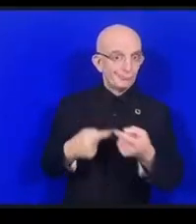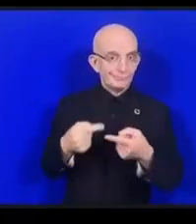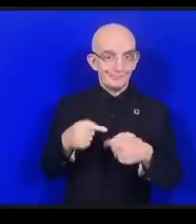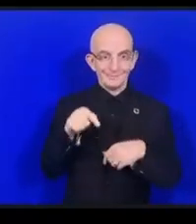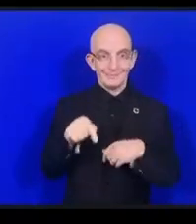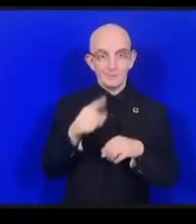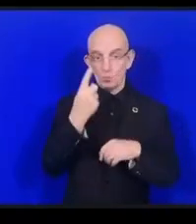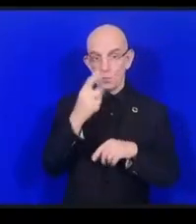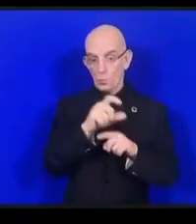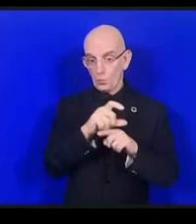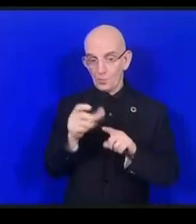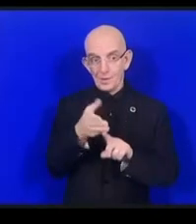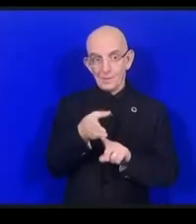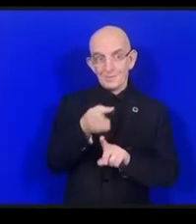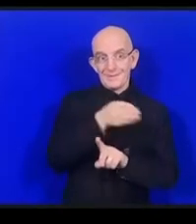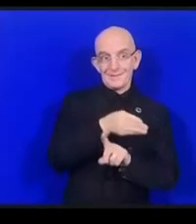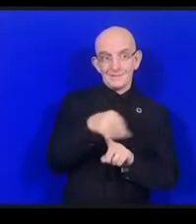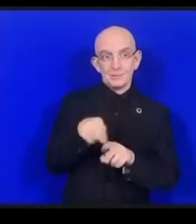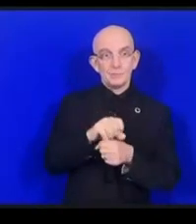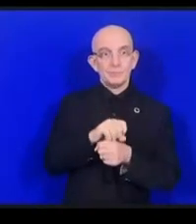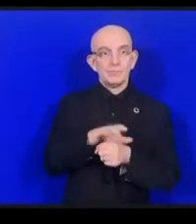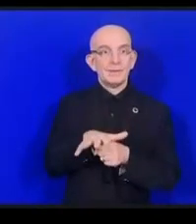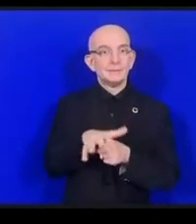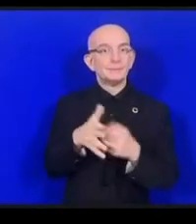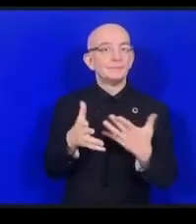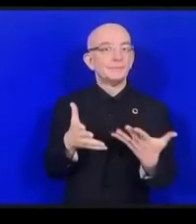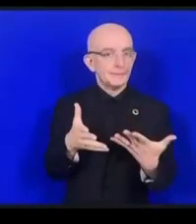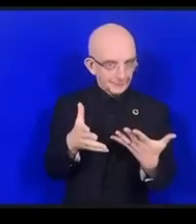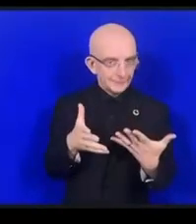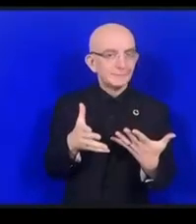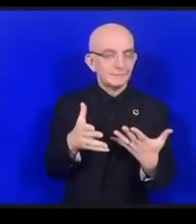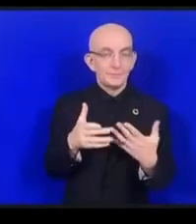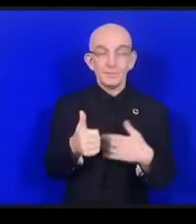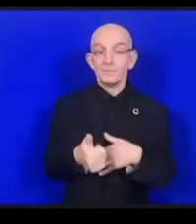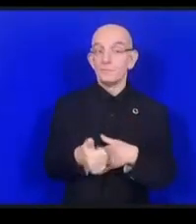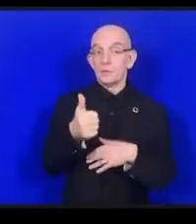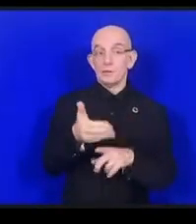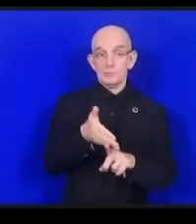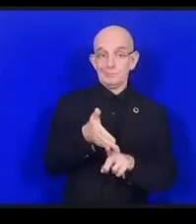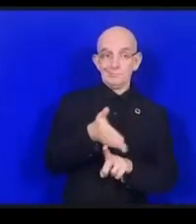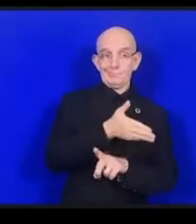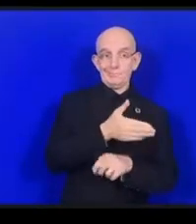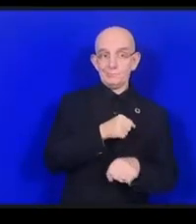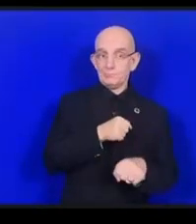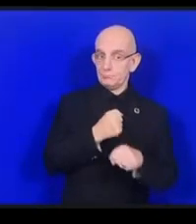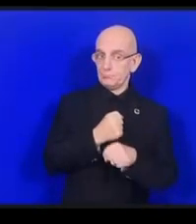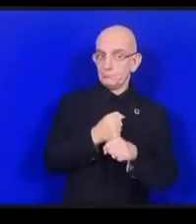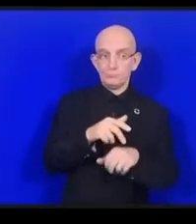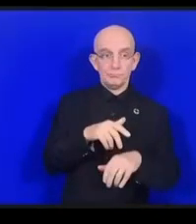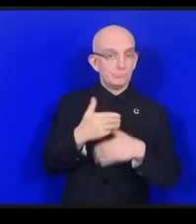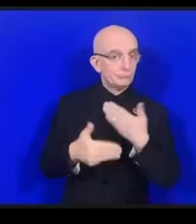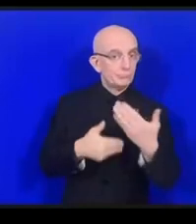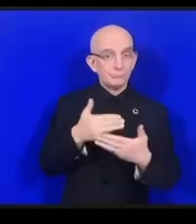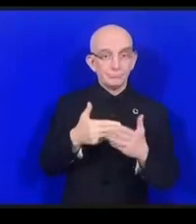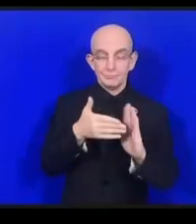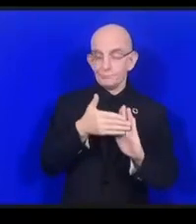oomで行っていますこの1年ぐらいは対面で行っていますダイナミックコアリッションというのは